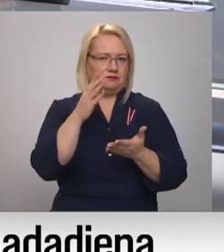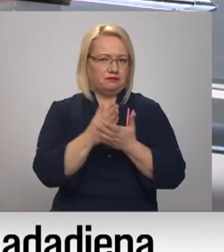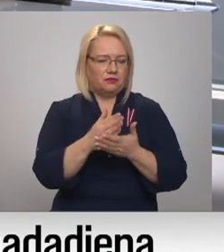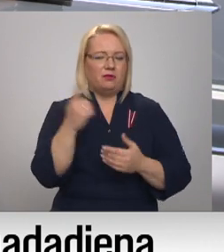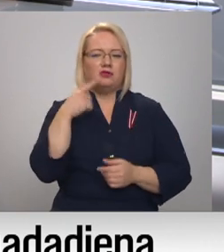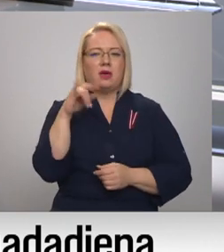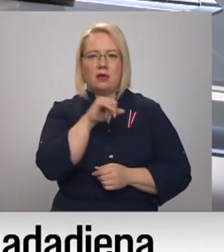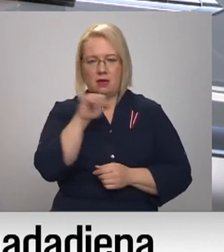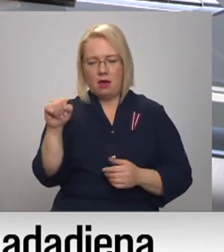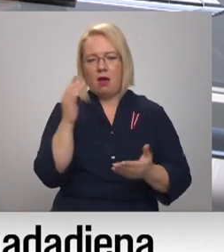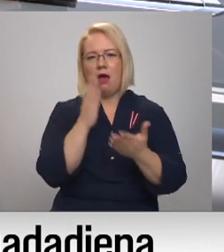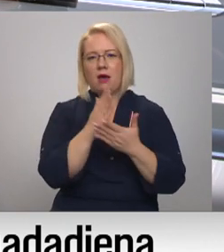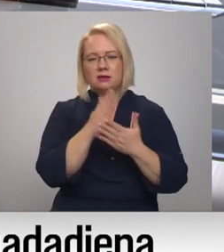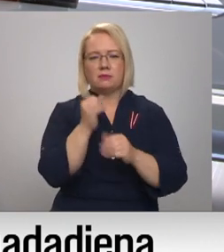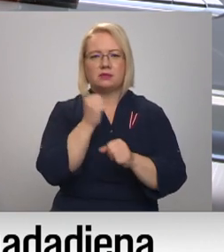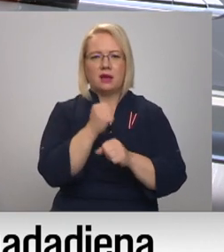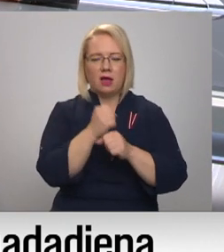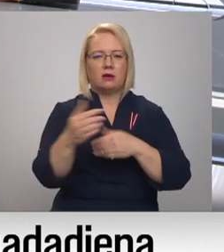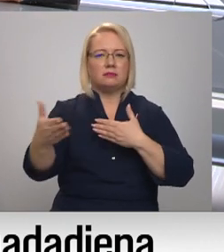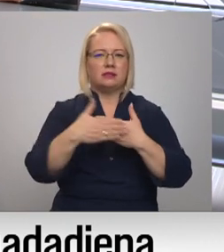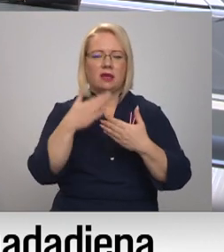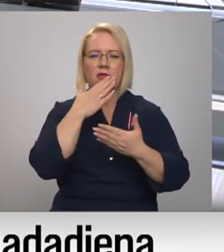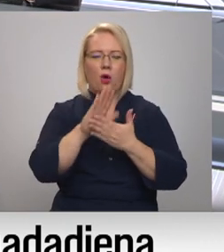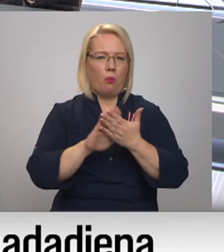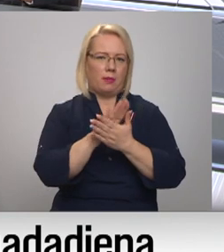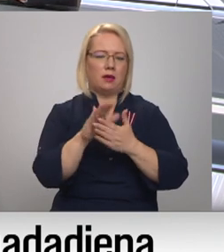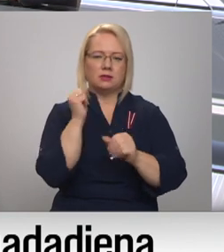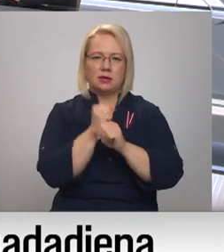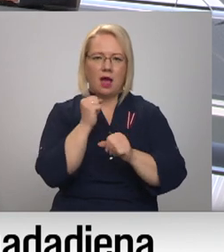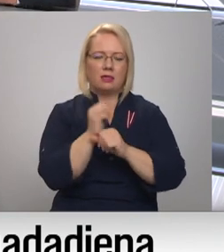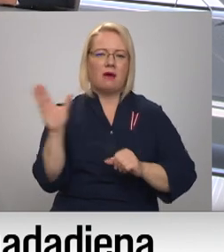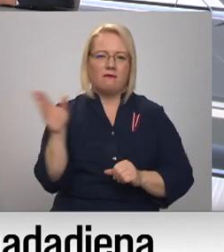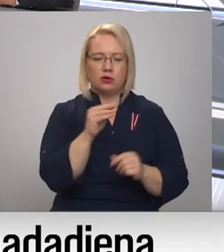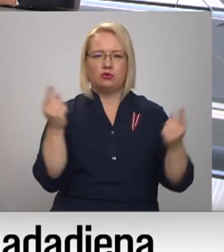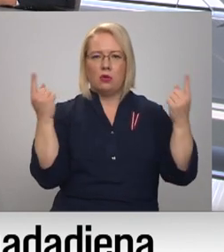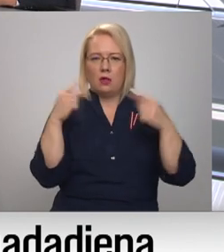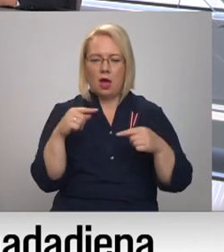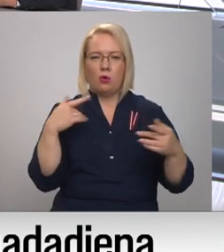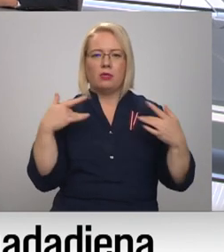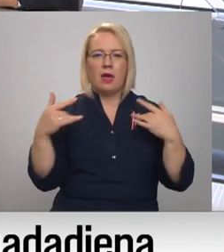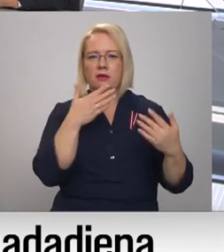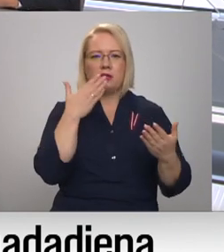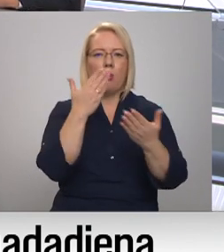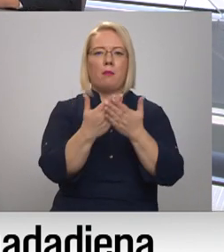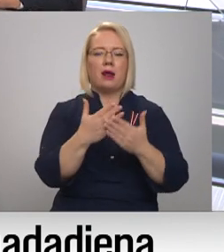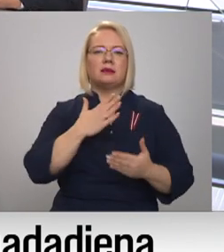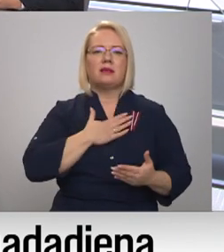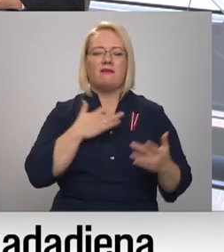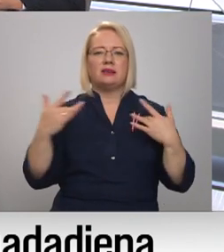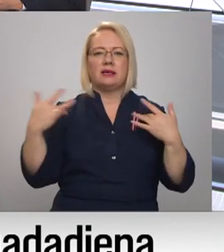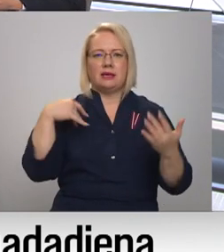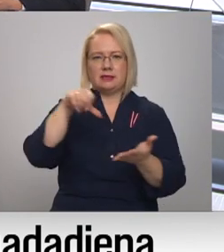teicis, Latvijas Nacionālas teātra nevienu brīdi nav bijis aizvērts. Tas teātris kādu brīdi nav rādījis savus izrādes.